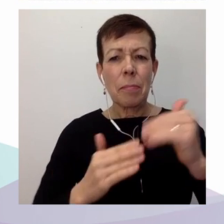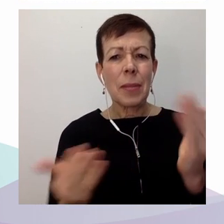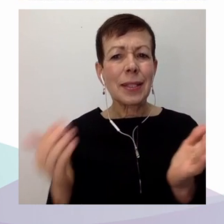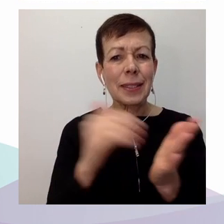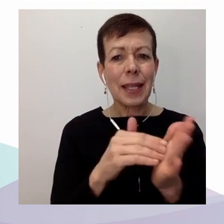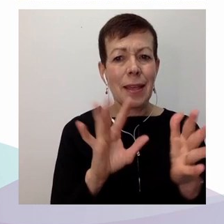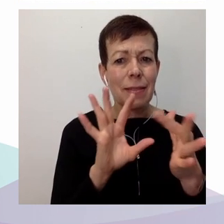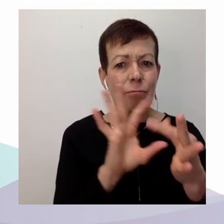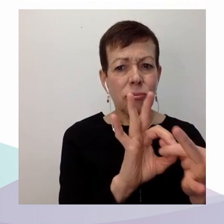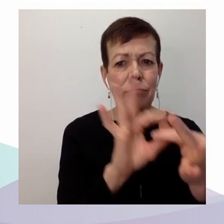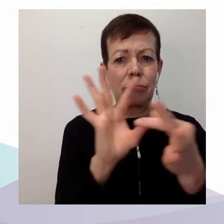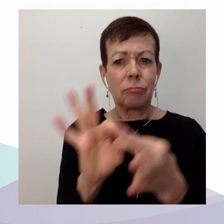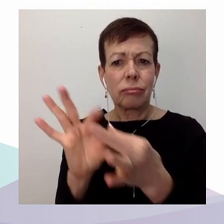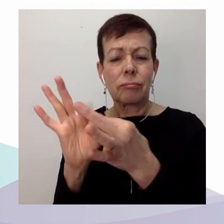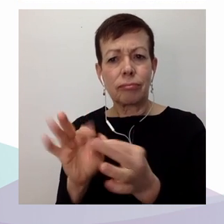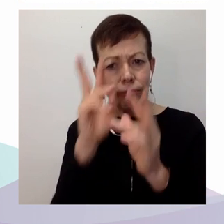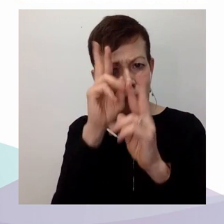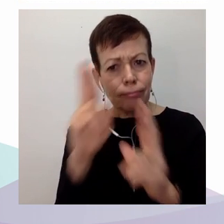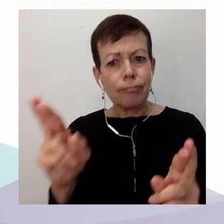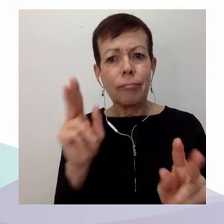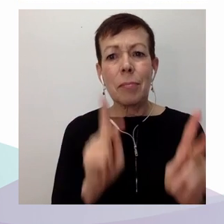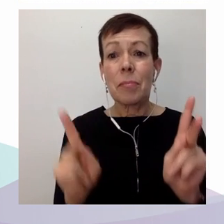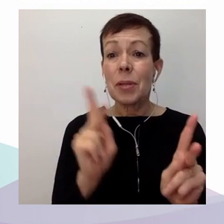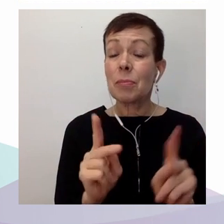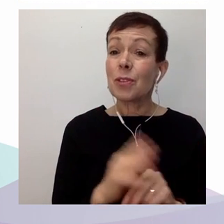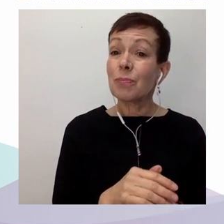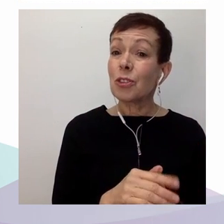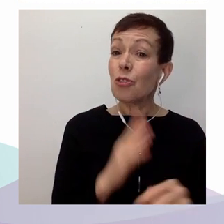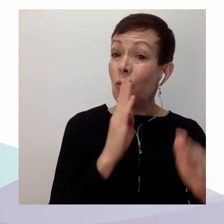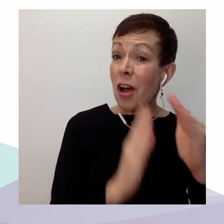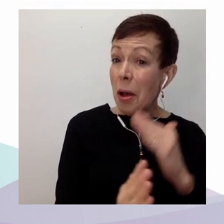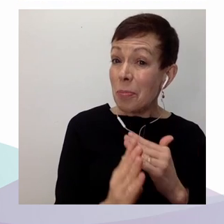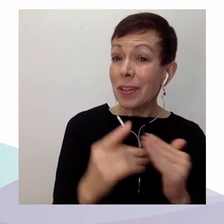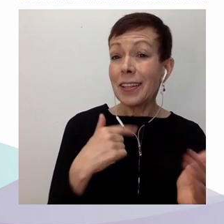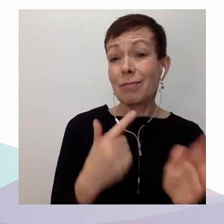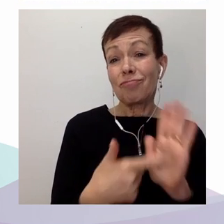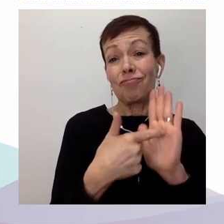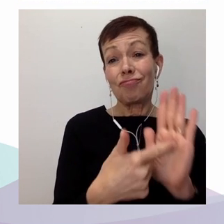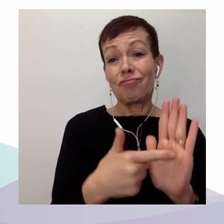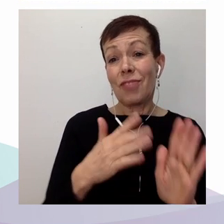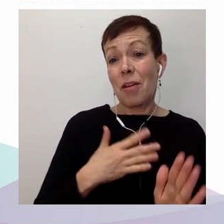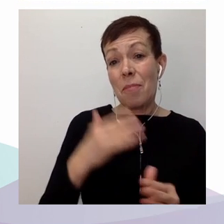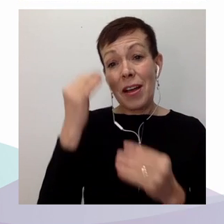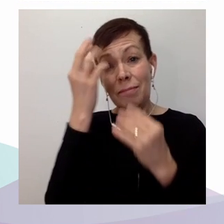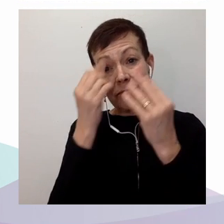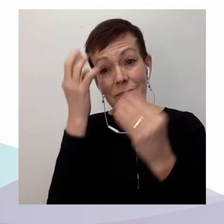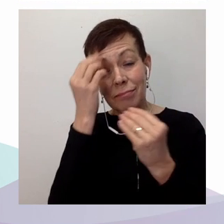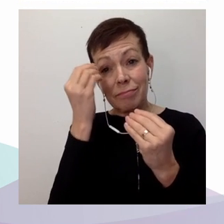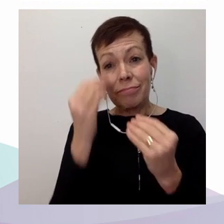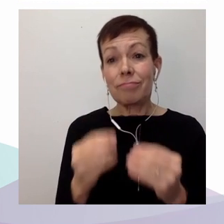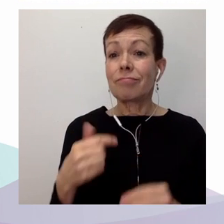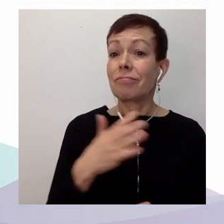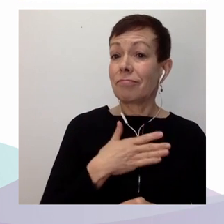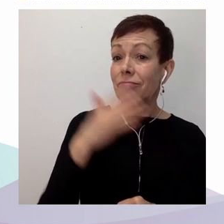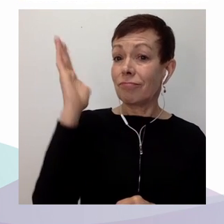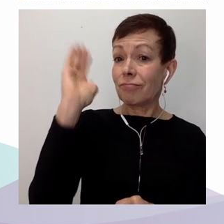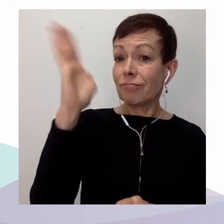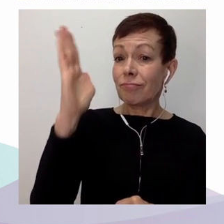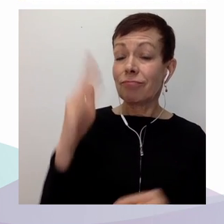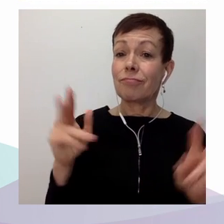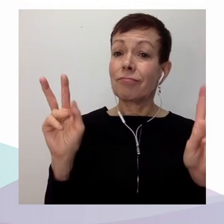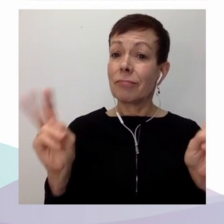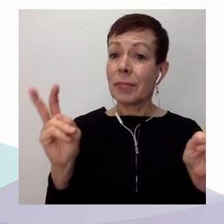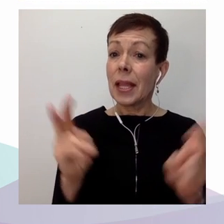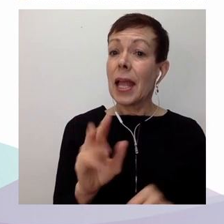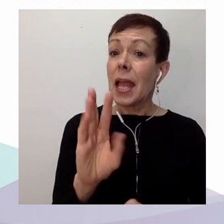réflexion dans le cadre de ma communication qui s'intitule « Au-delà du délit d'insolidarité, élément de réflexion